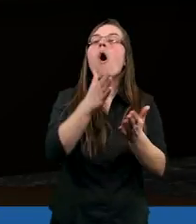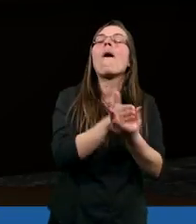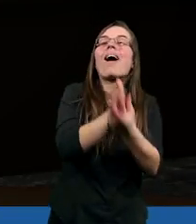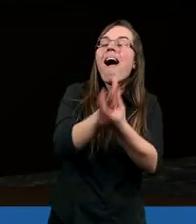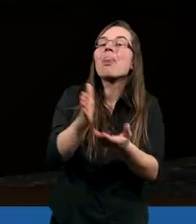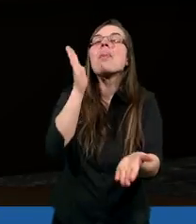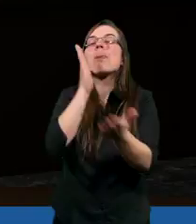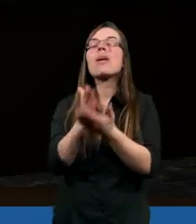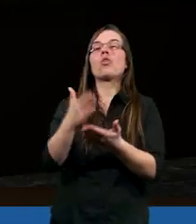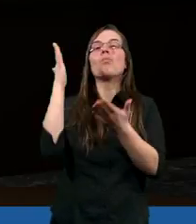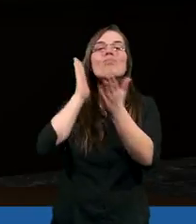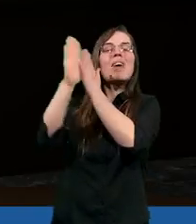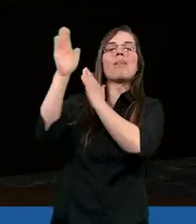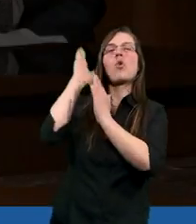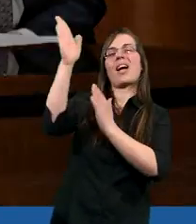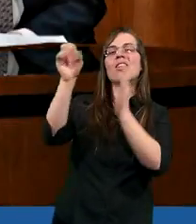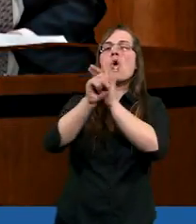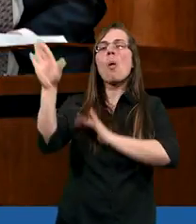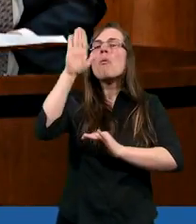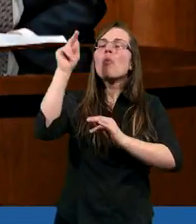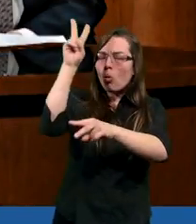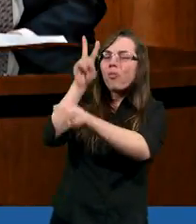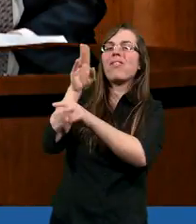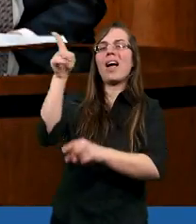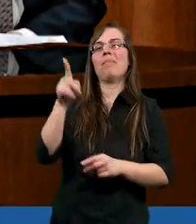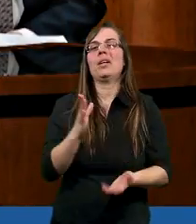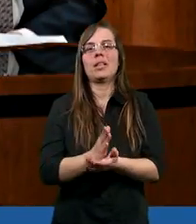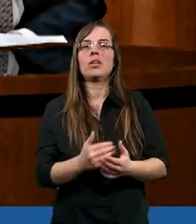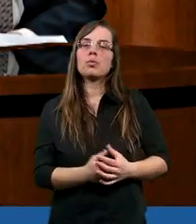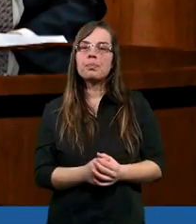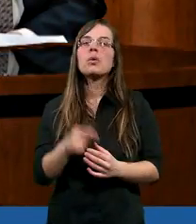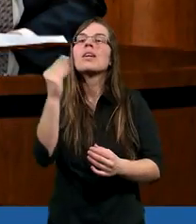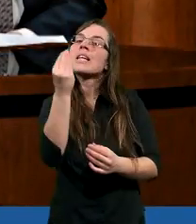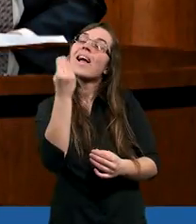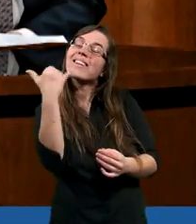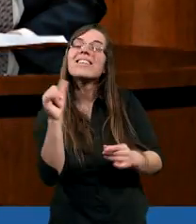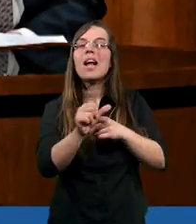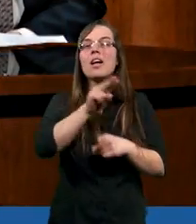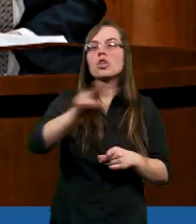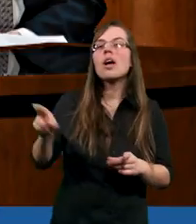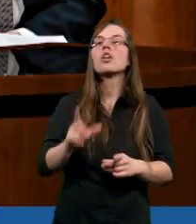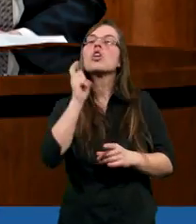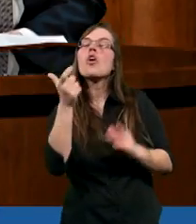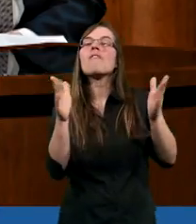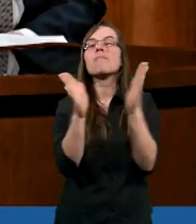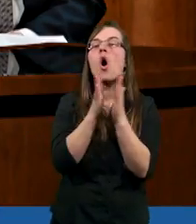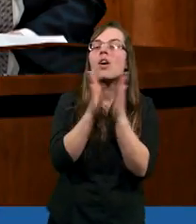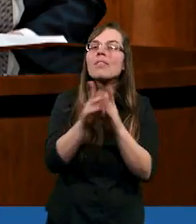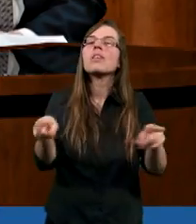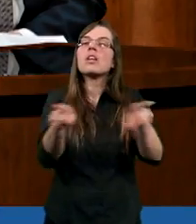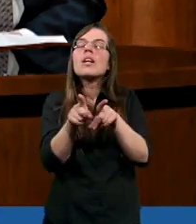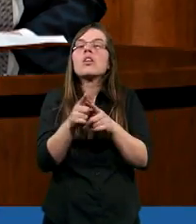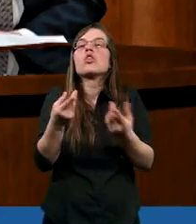radę, tylko Pana Boga. Dobrze, ale jest jeszcze coś, co modlitwa